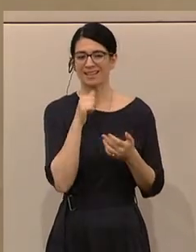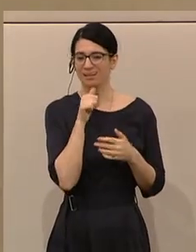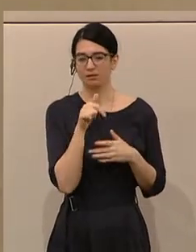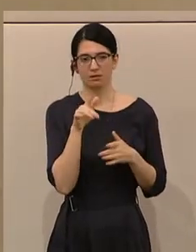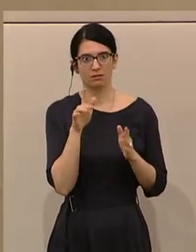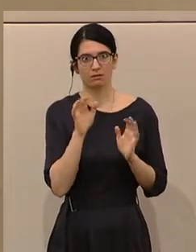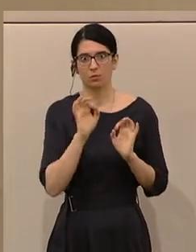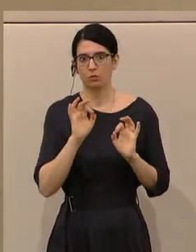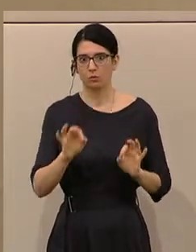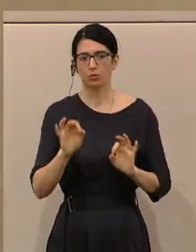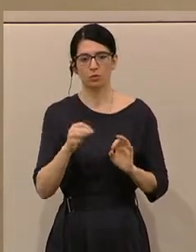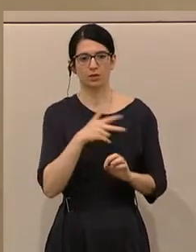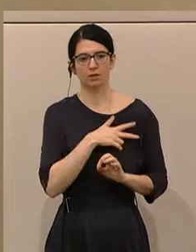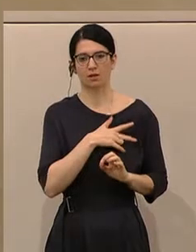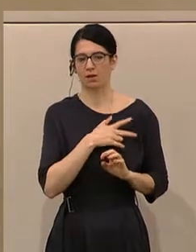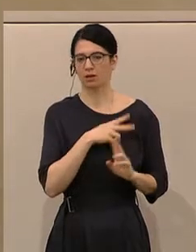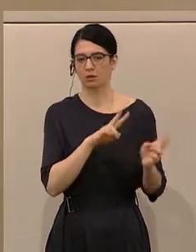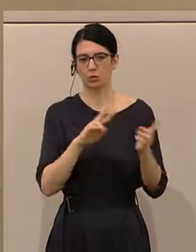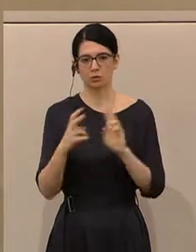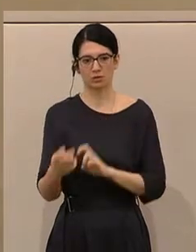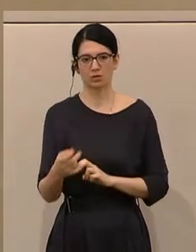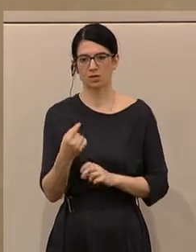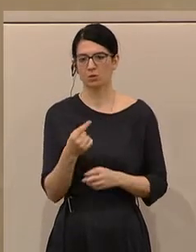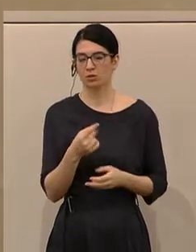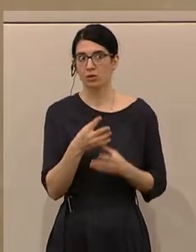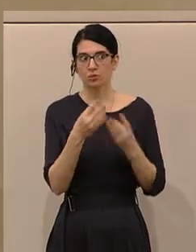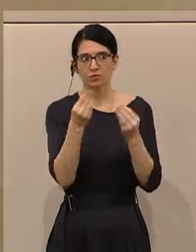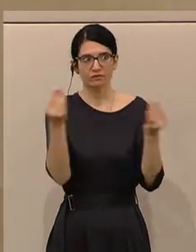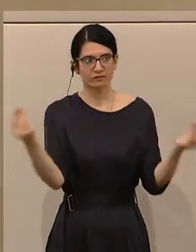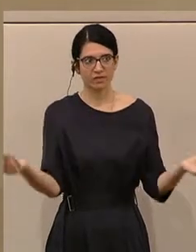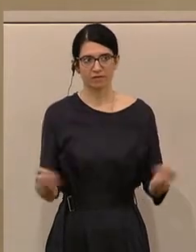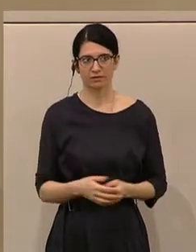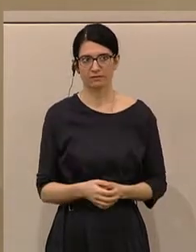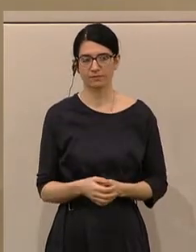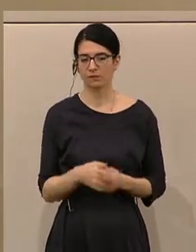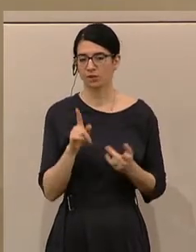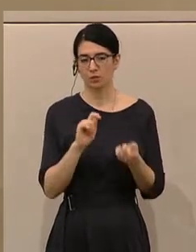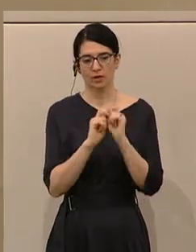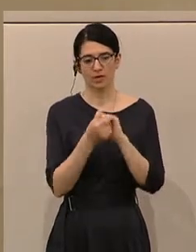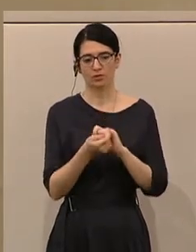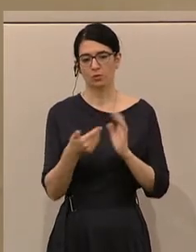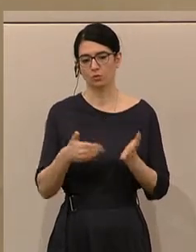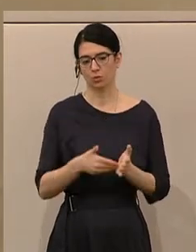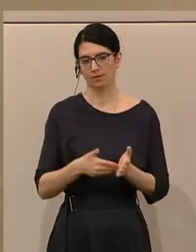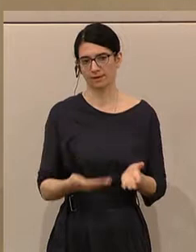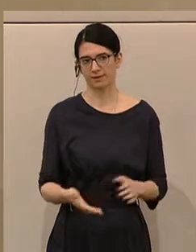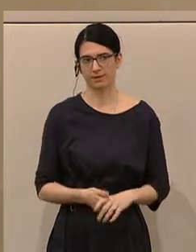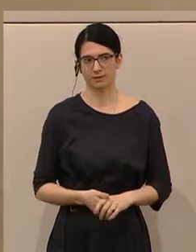händelbar. Sind nicht händelbar. Da haben wir alle Hände voll zu tun, dass hier etwas anderes passiert.